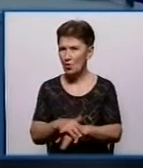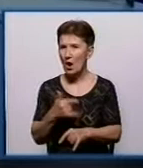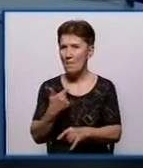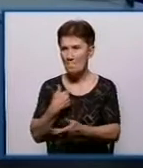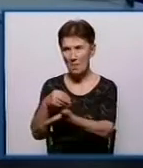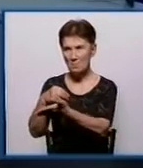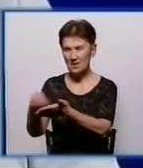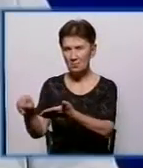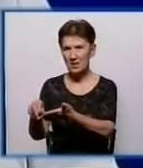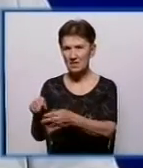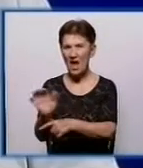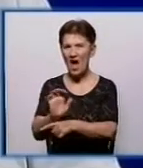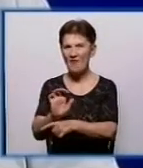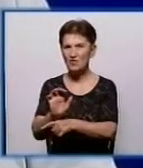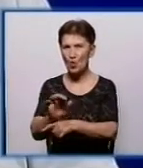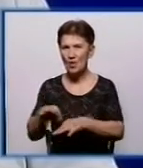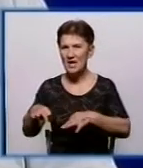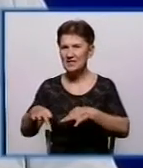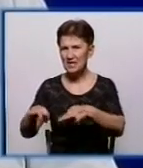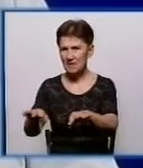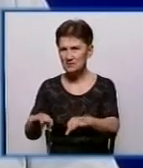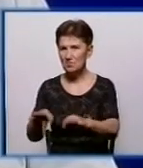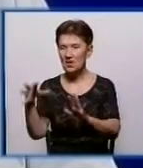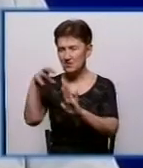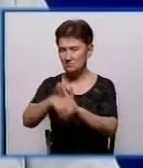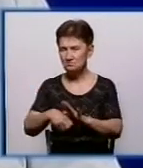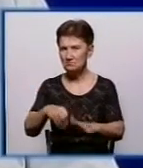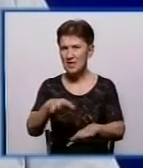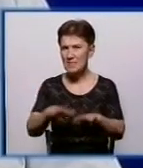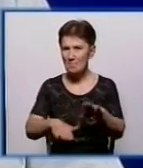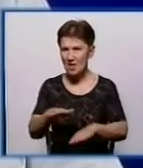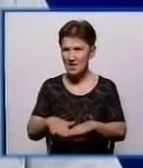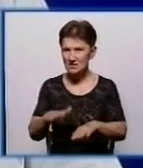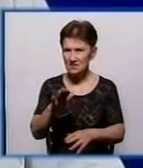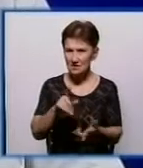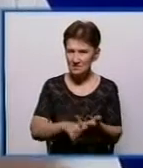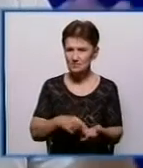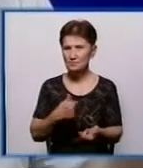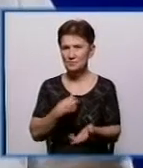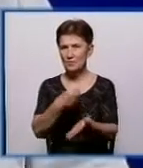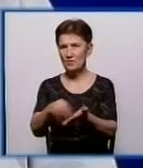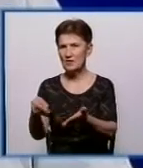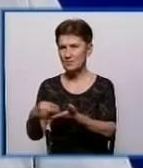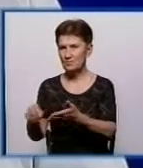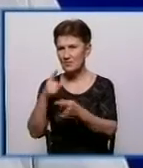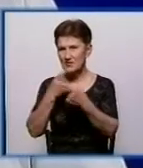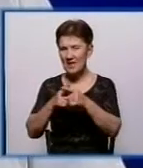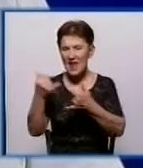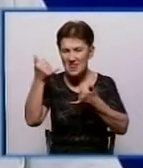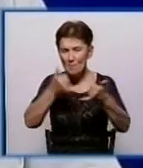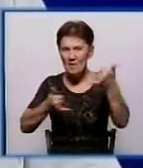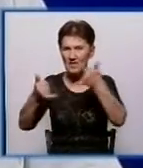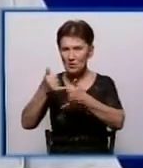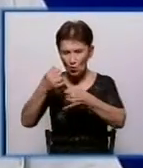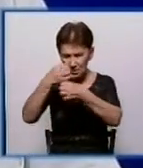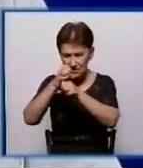автотранспорт, який було поставлено на баланс. Ми придбали техніку, лабораторне обладнання, яке було